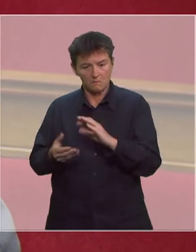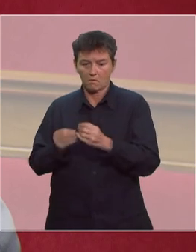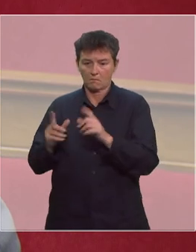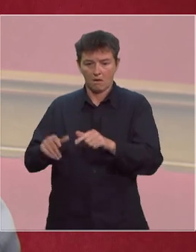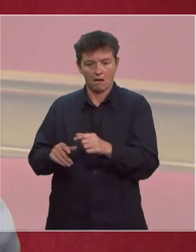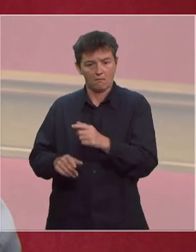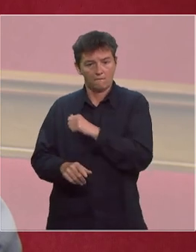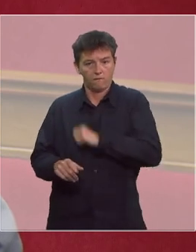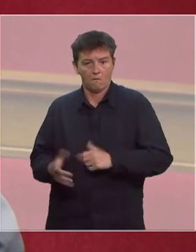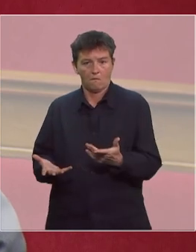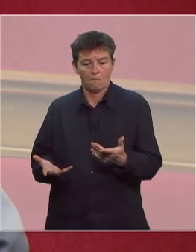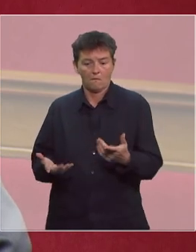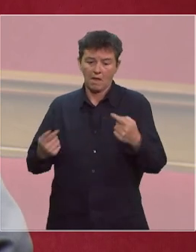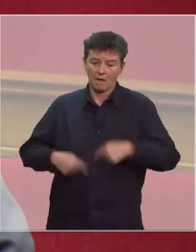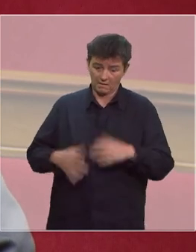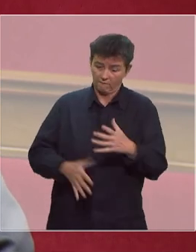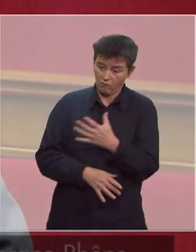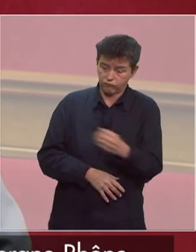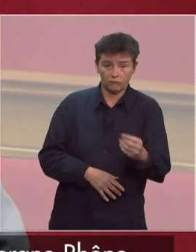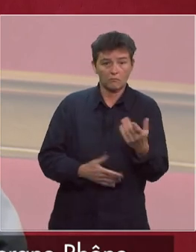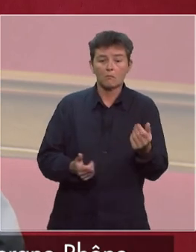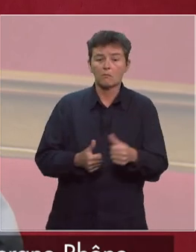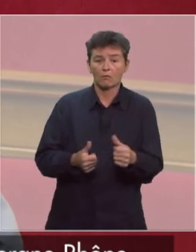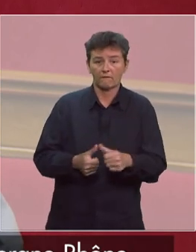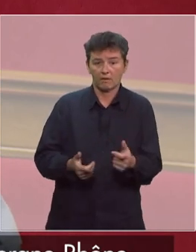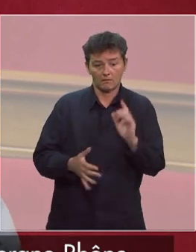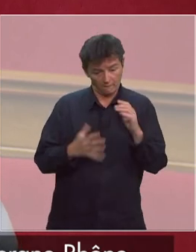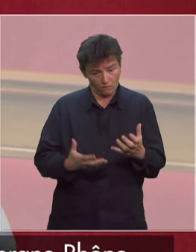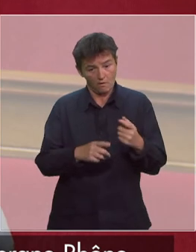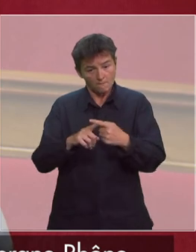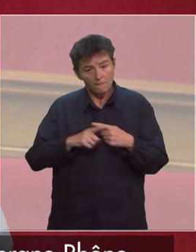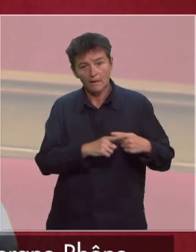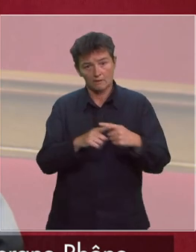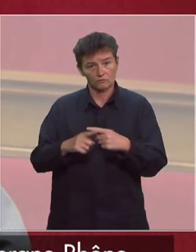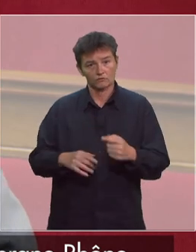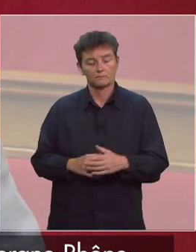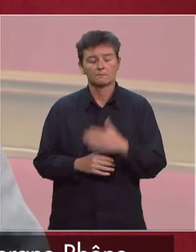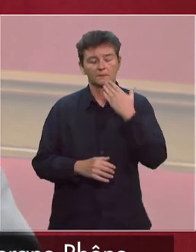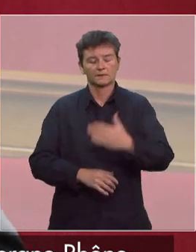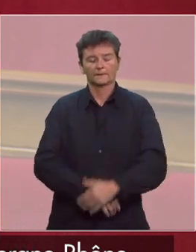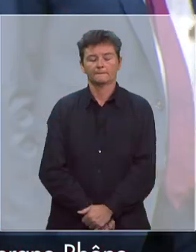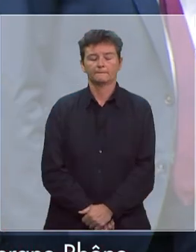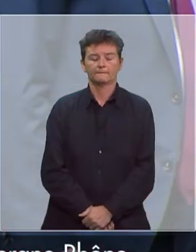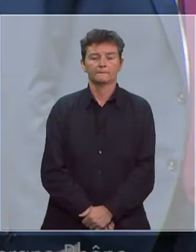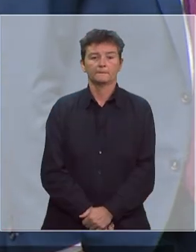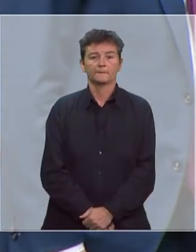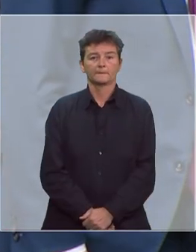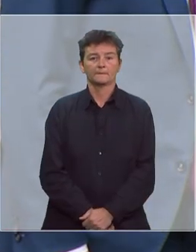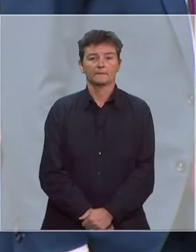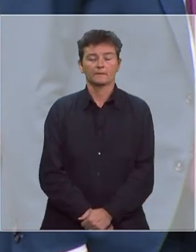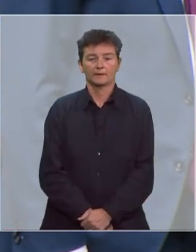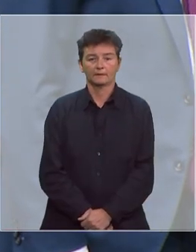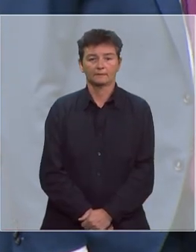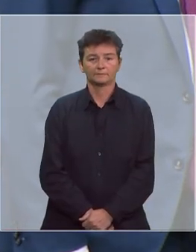compte-t-il désormais organiser une répartition transparente et solidaire des masques entre les régions ? Je vous remercie, monsieur. Jean